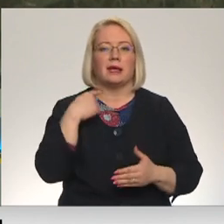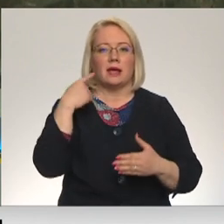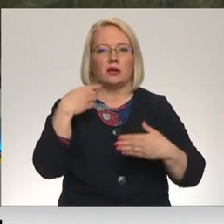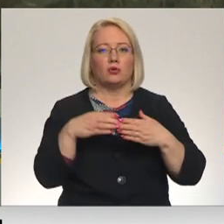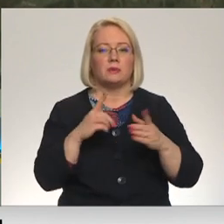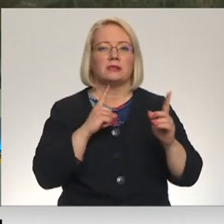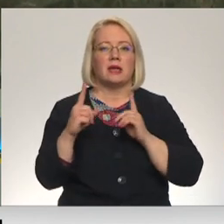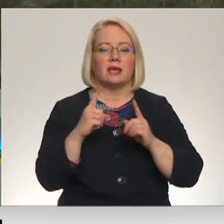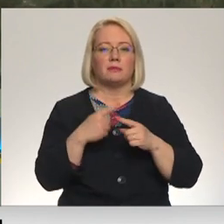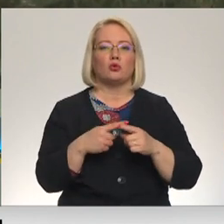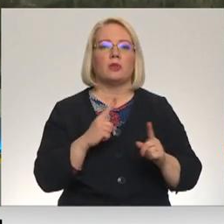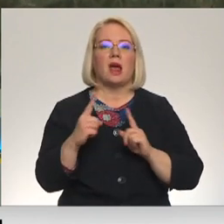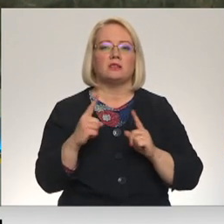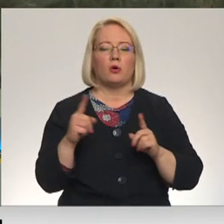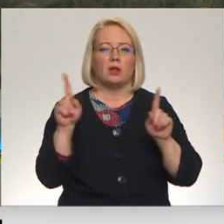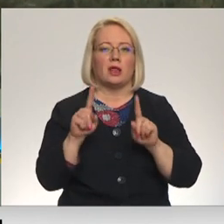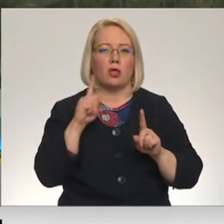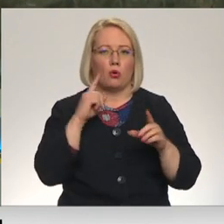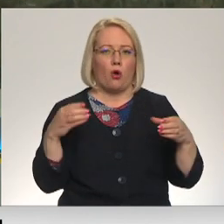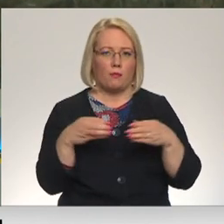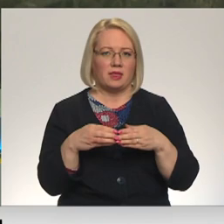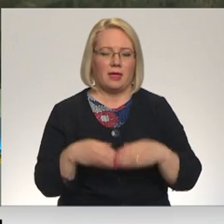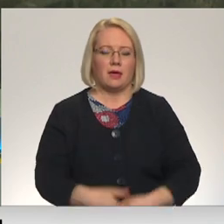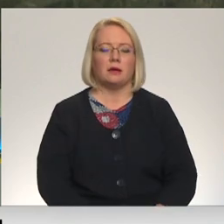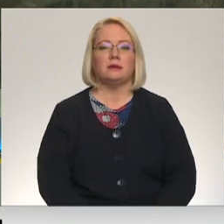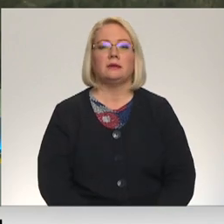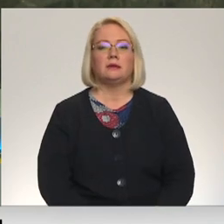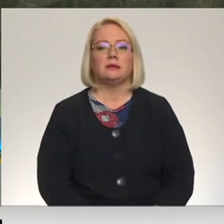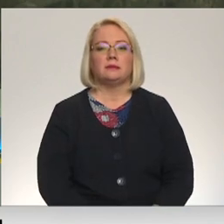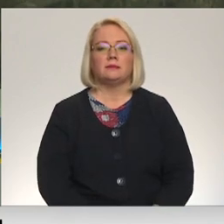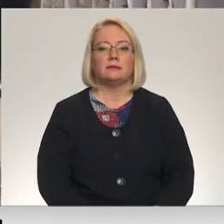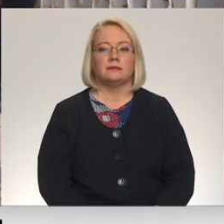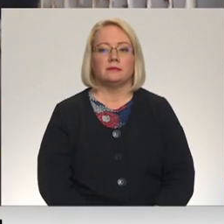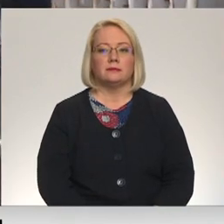satiksmes un transporta lietu komitei. Vairāk kolēģis Dāvids Freedenfelts.